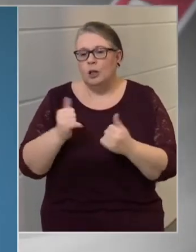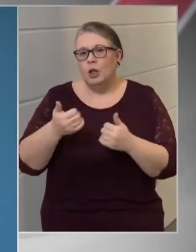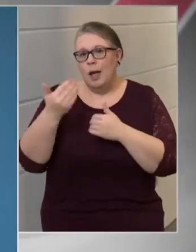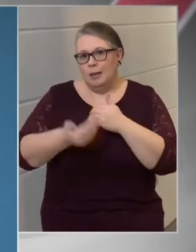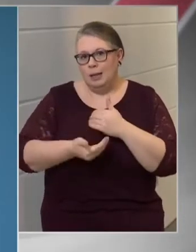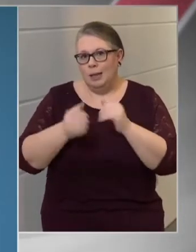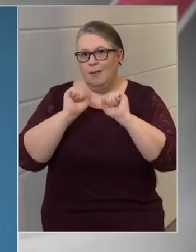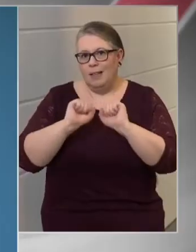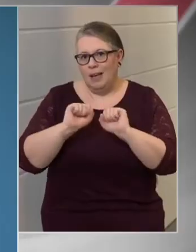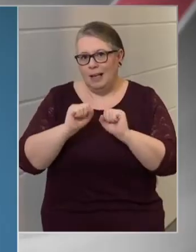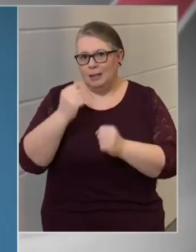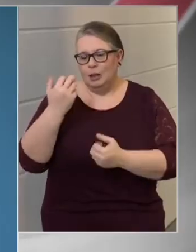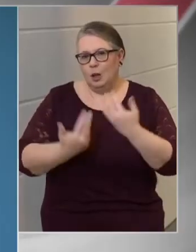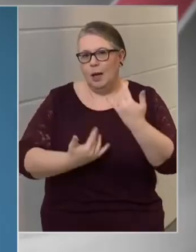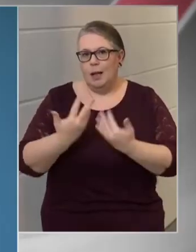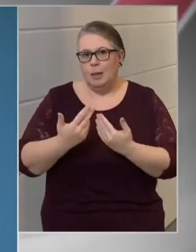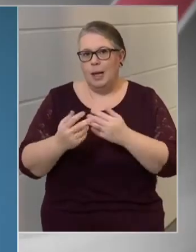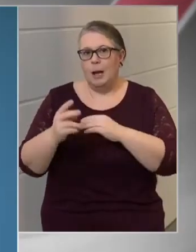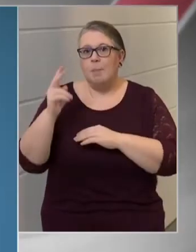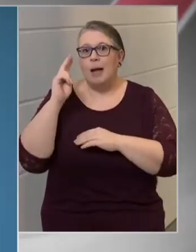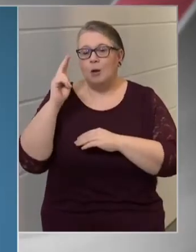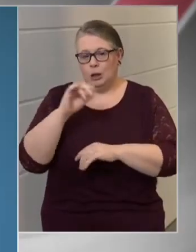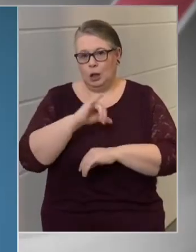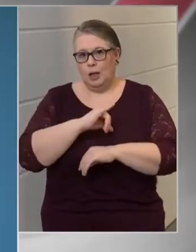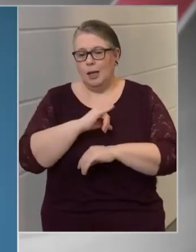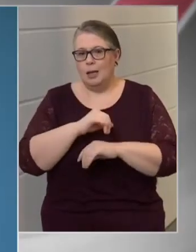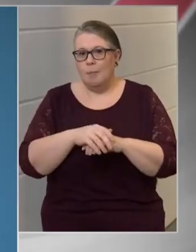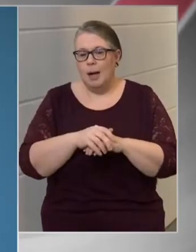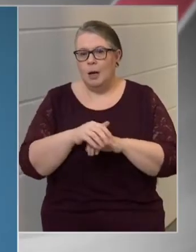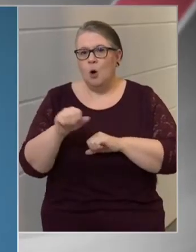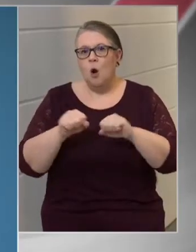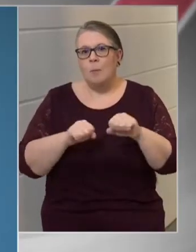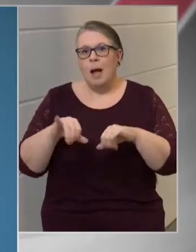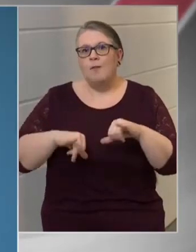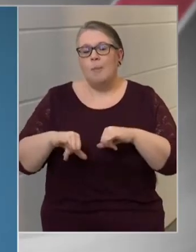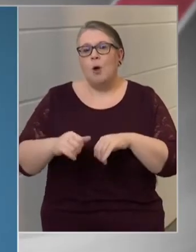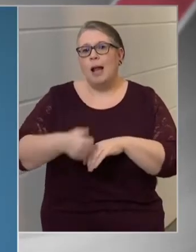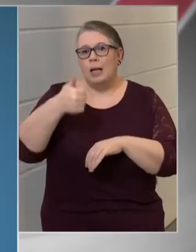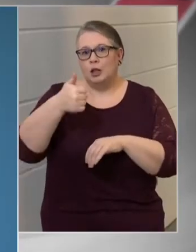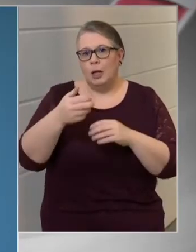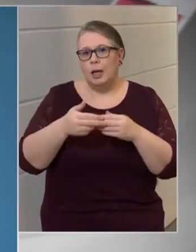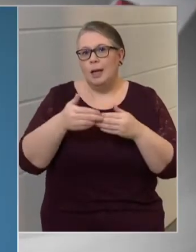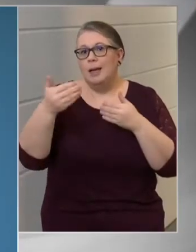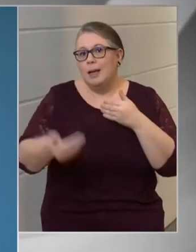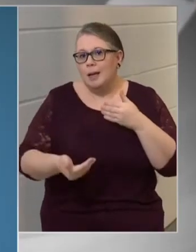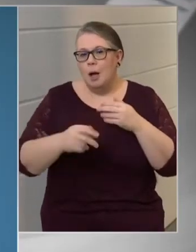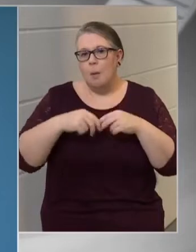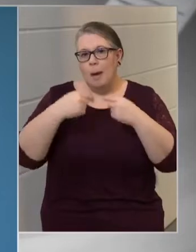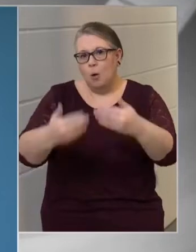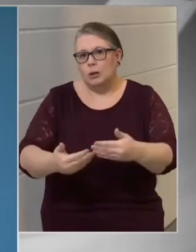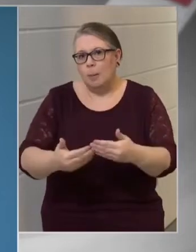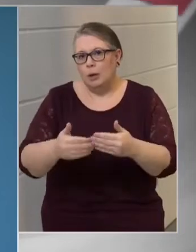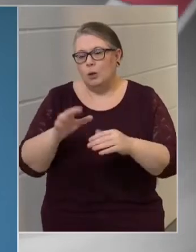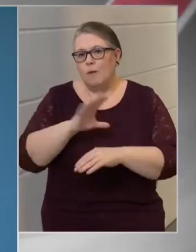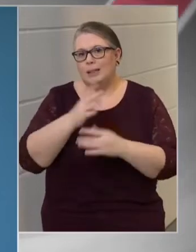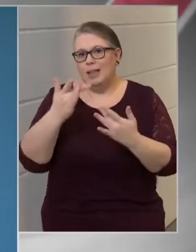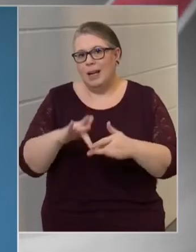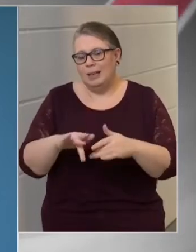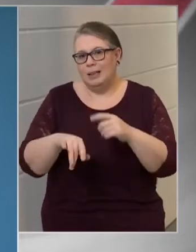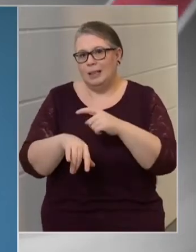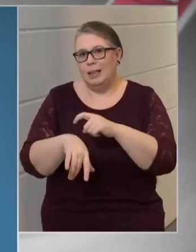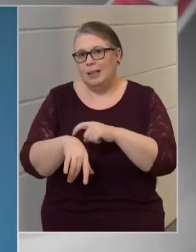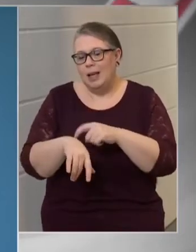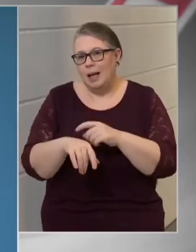az eddigi védekezési eredményeink megőrzése érdekében a kormány február 1-ig meghosszabbította a veszélyhelyzet idején